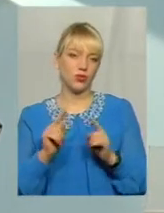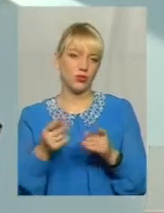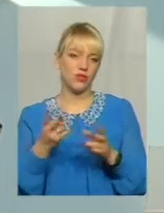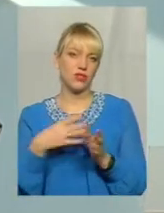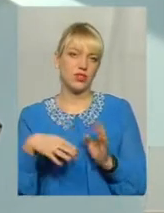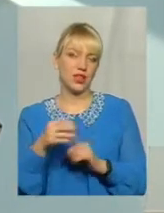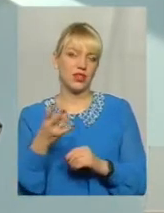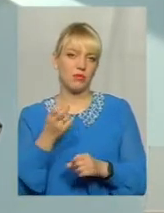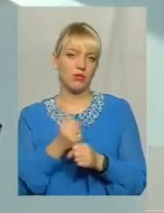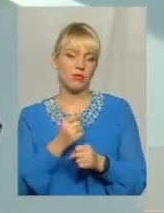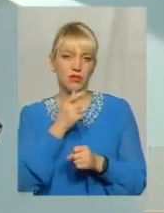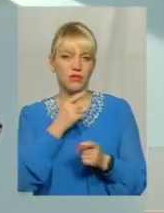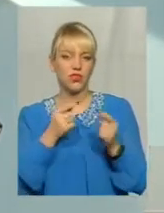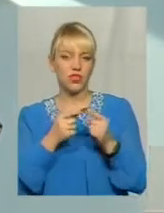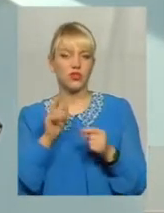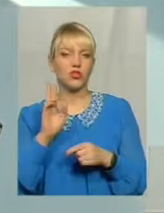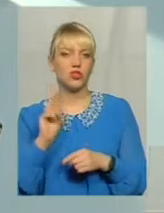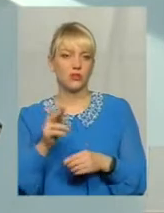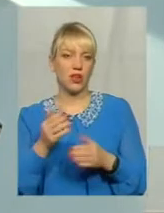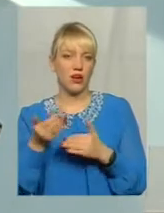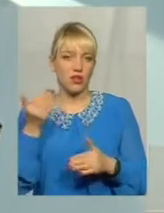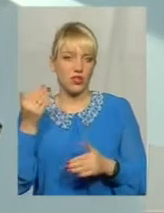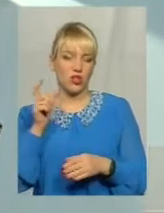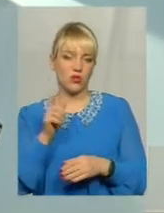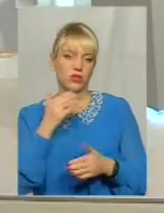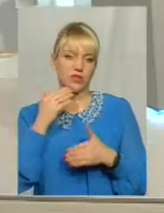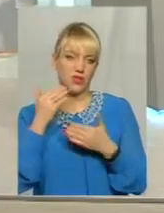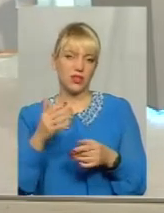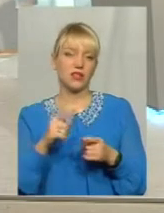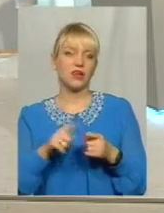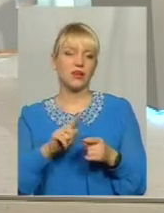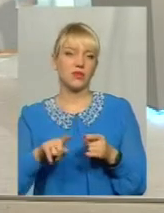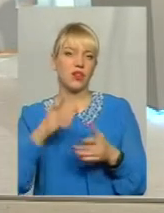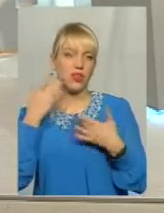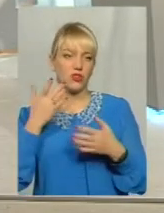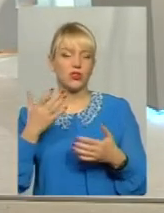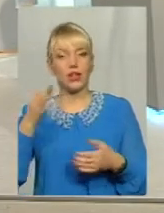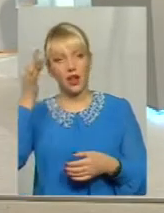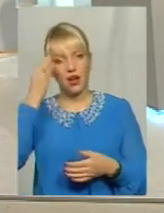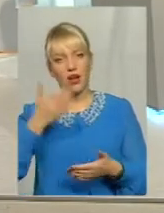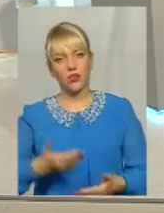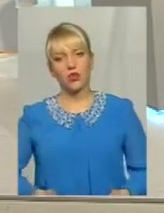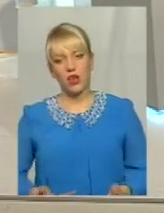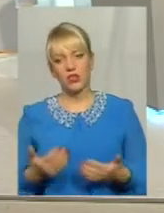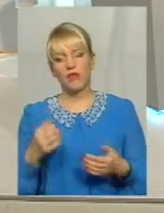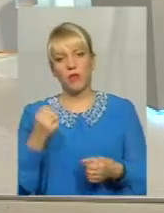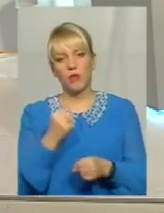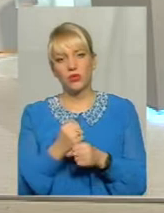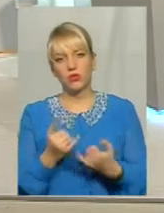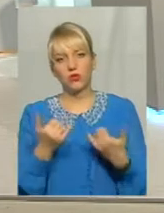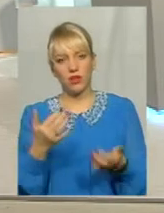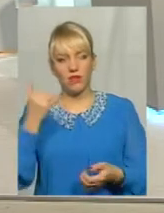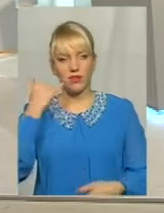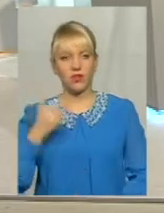треба робити вчасно. Чим раніше пацієнт звернеться, тим краще. Дякую за відповідь. Нагадую, працюємо для вас наживо. Слухаємо дозвонювача. Говоріть, будь ласка.